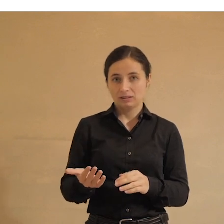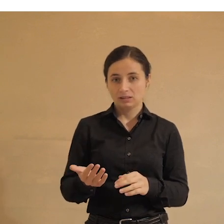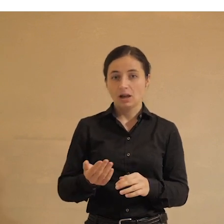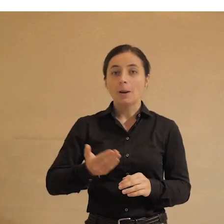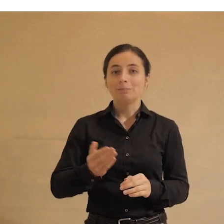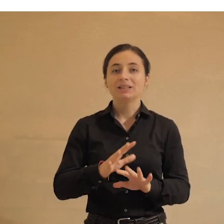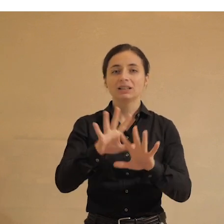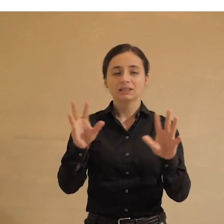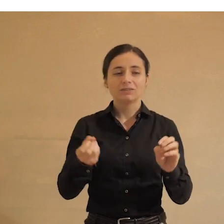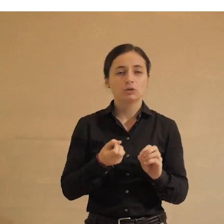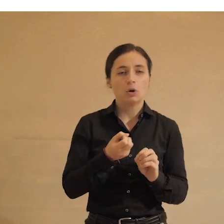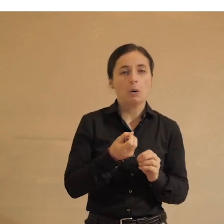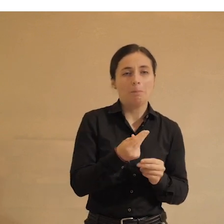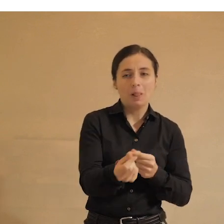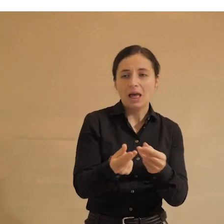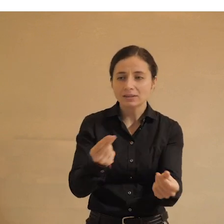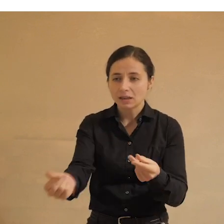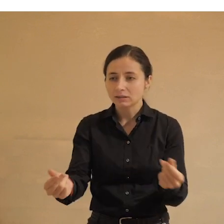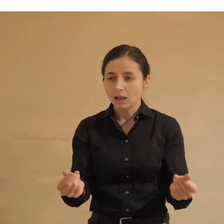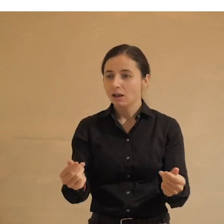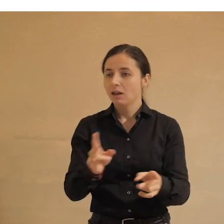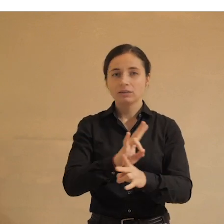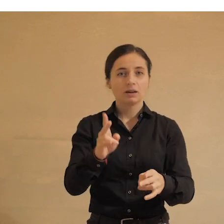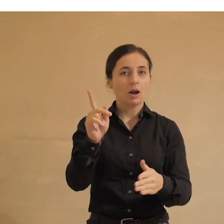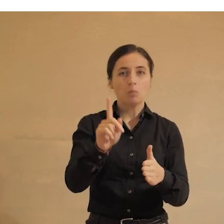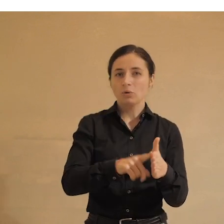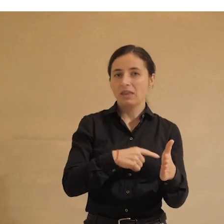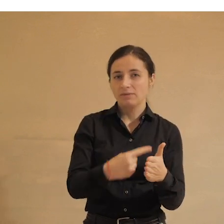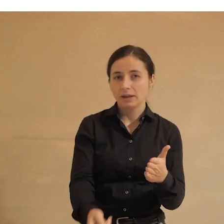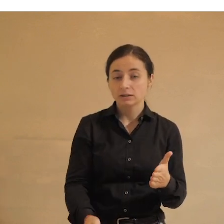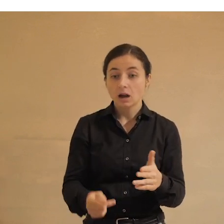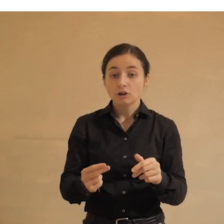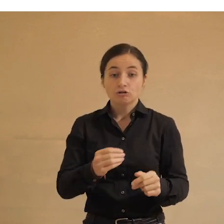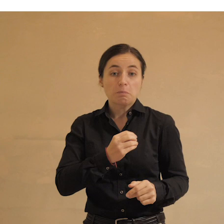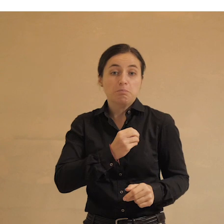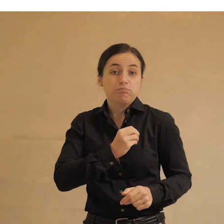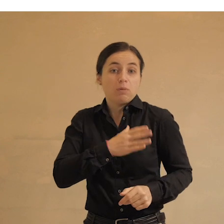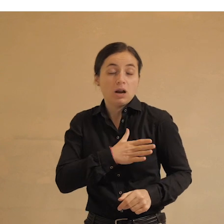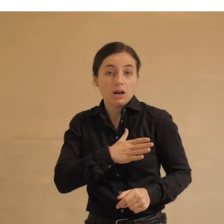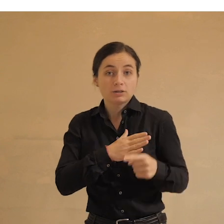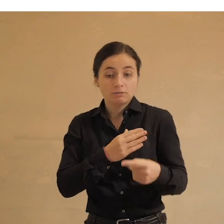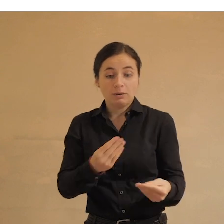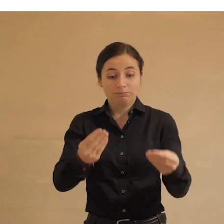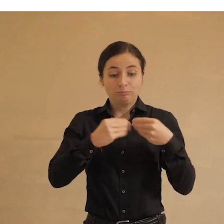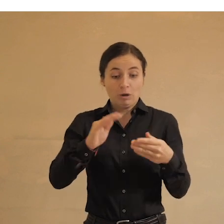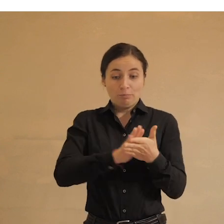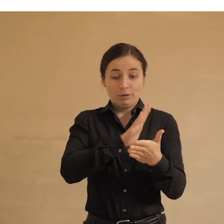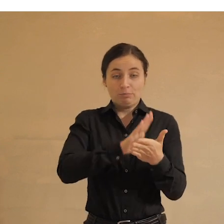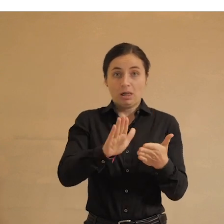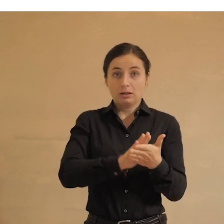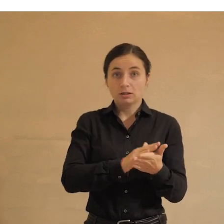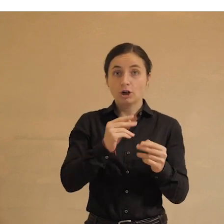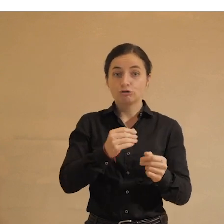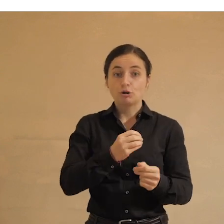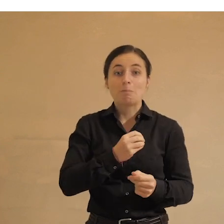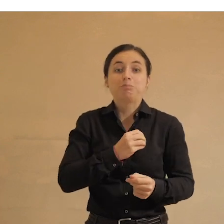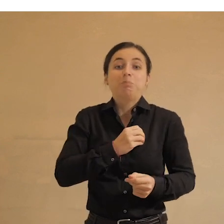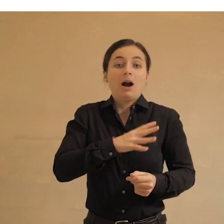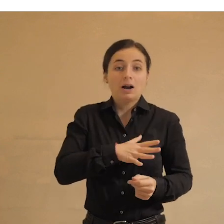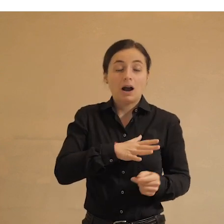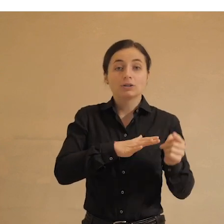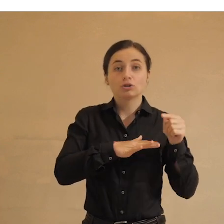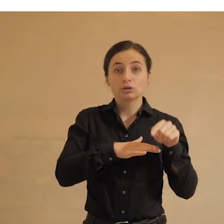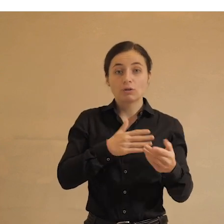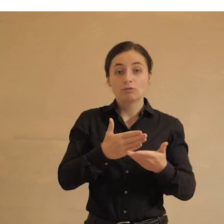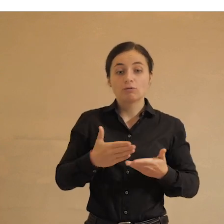платят, бедные никому не верят. Это совершенно ужасно. Чем богаче вы становитесь, тем больше вам достается бесплатно. Чем богаче вы становитесь,